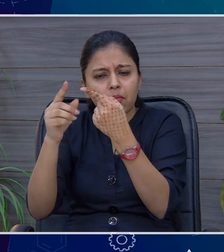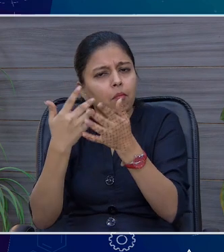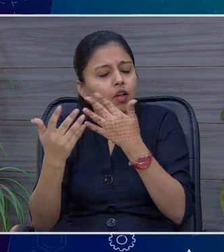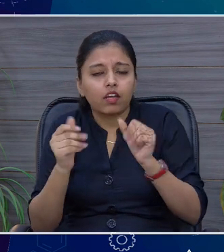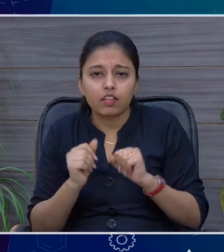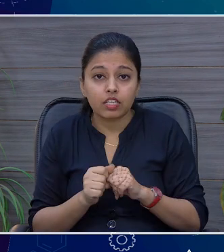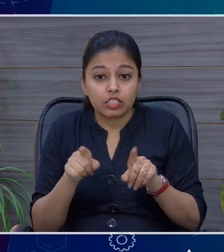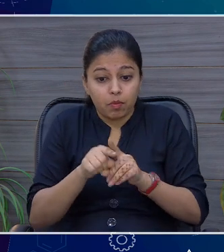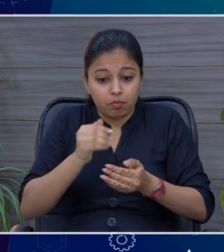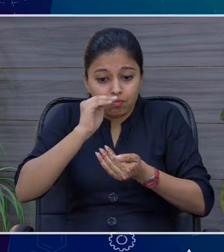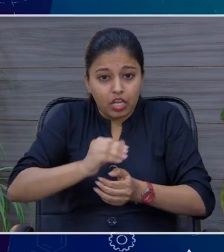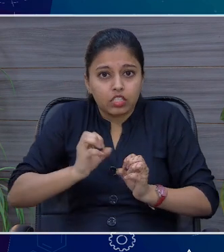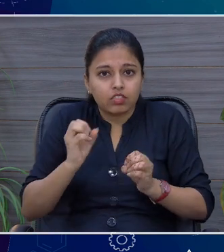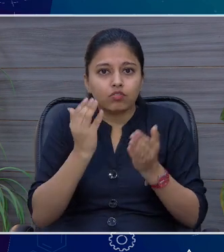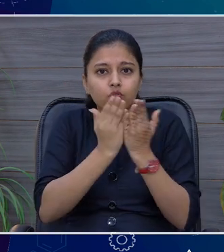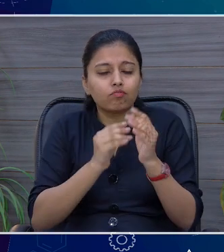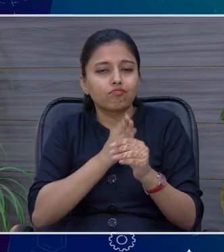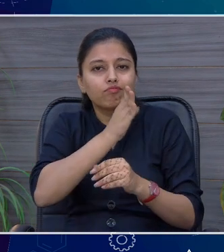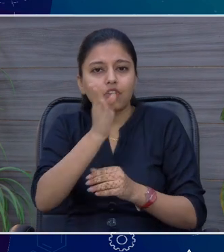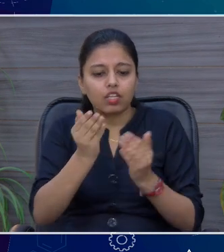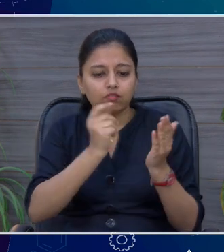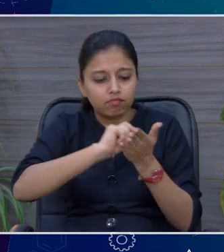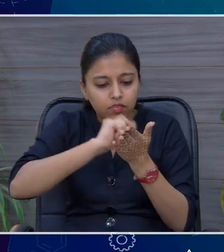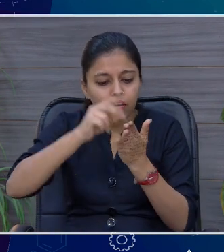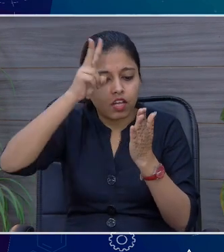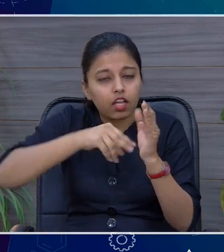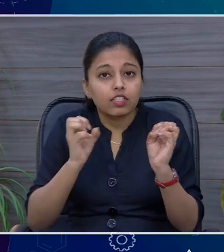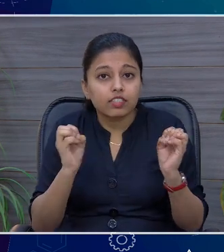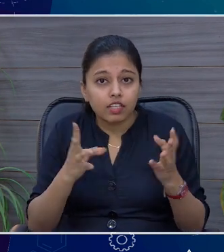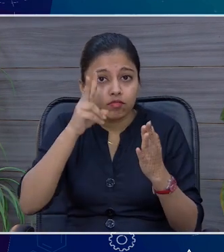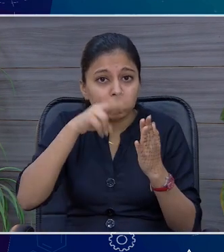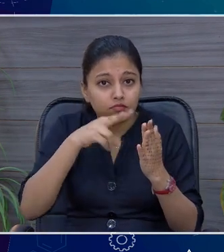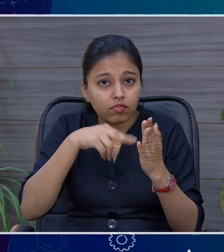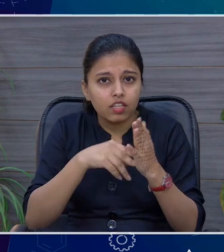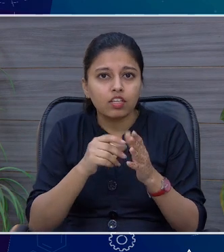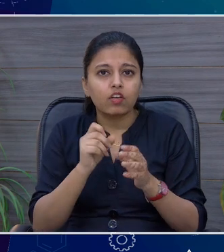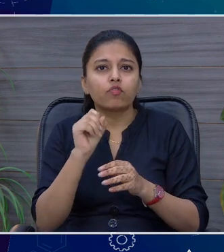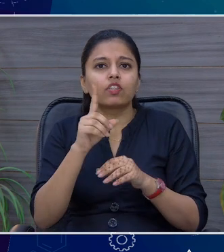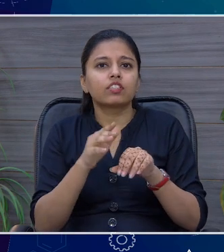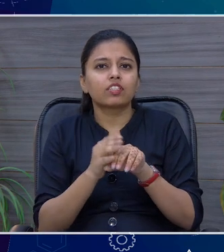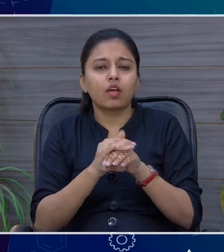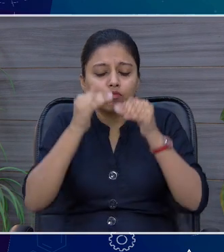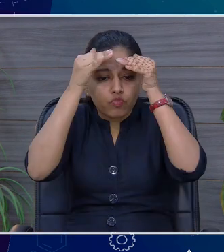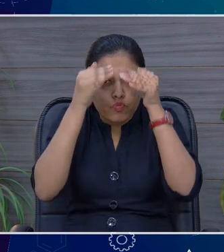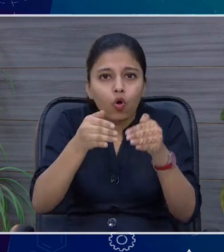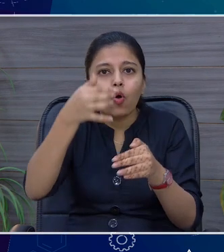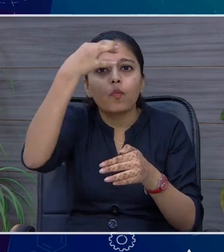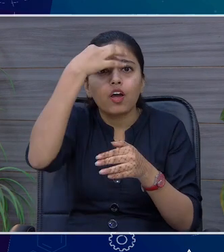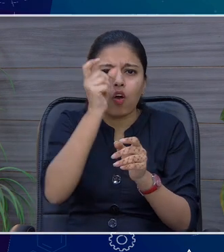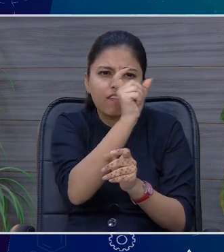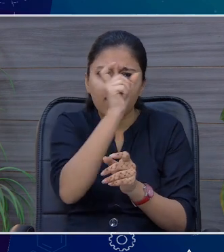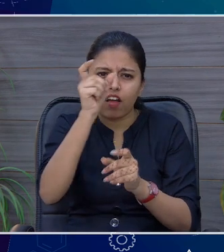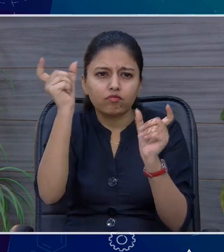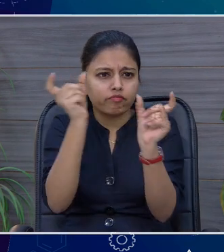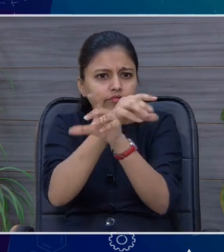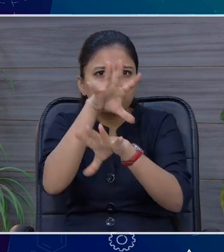करना इसकूल में जाता है वो लिखना पढ़ना शुरू करता है तो हम इसको ज़्यादा कह से कॉंस्ट्रेशन ही कमी होती है वह शब्दों को पहचानने में